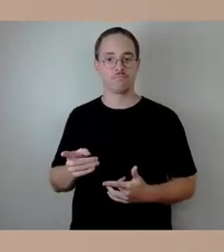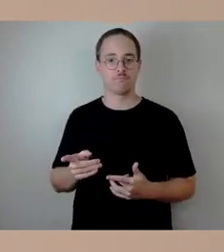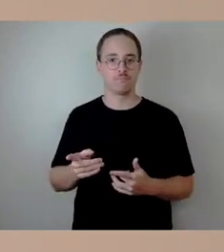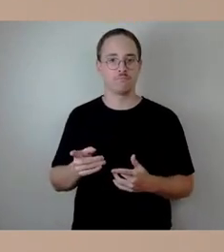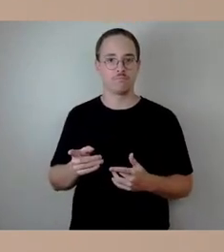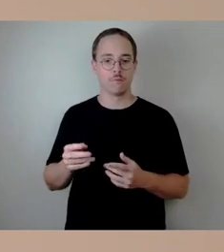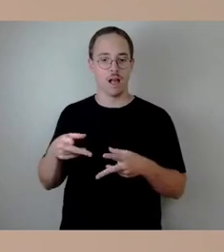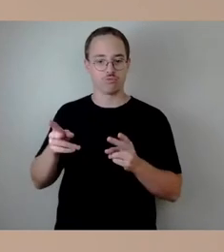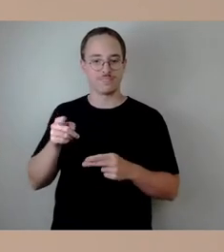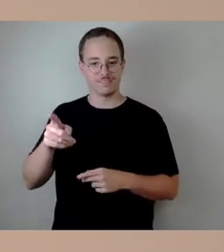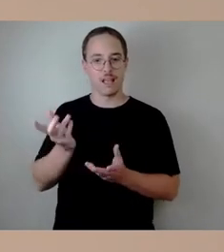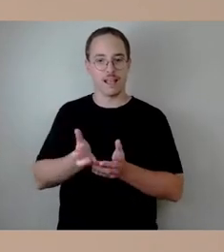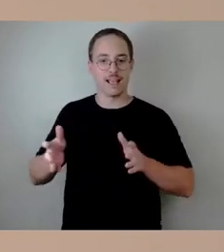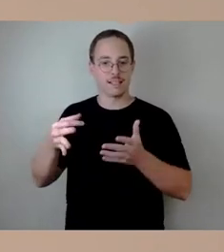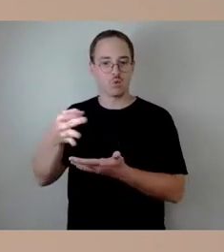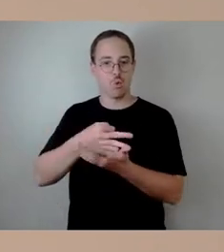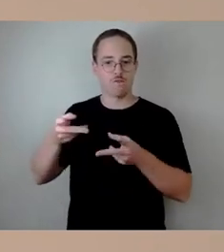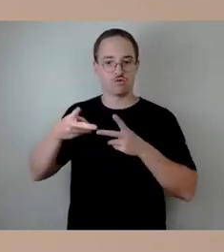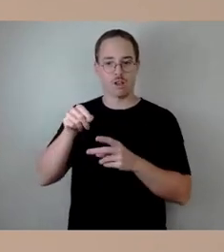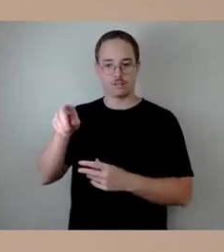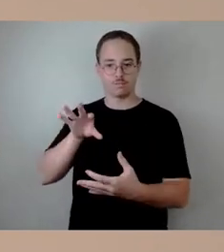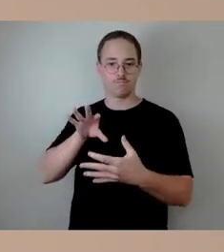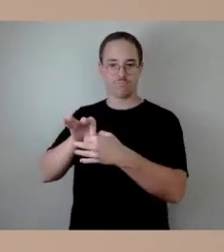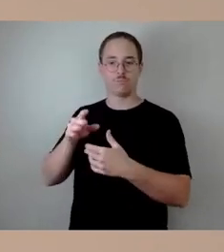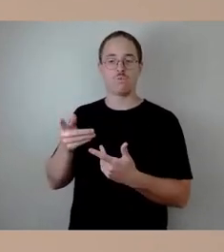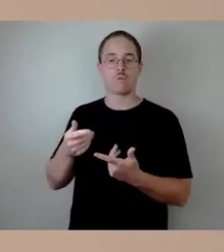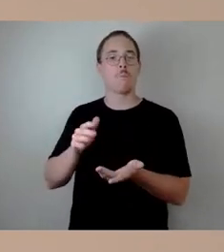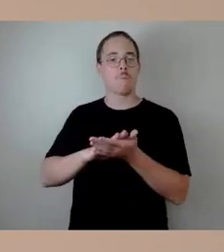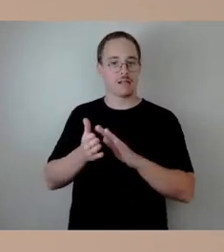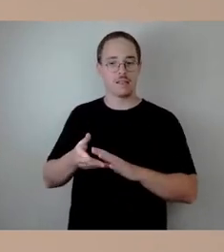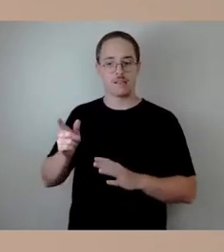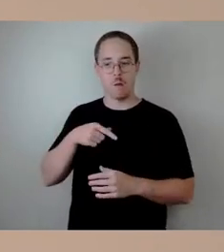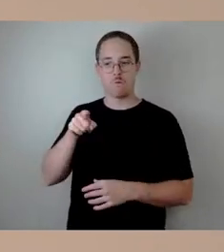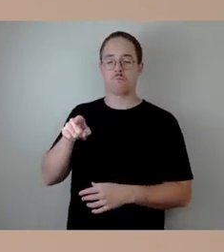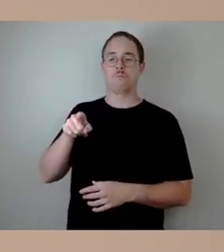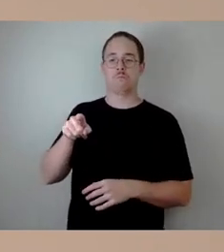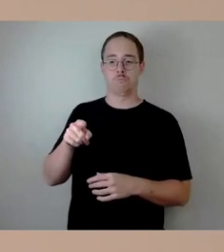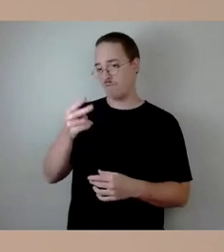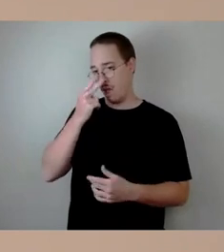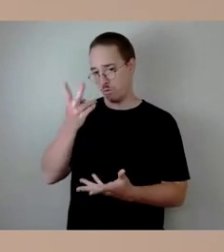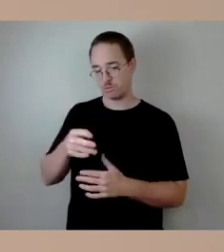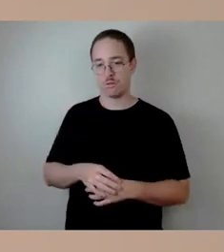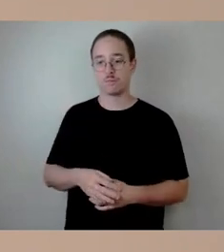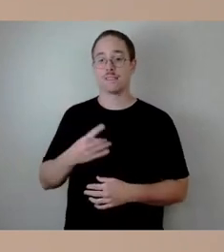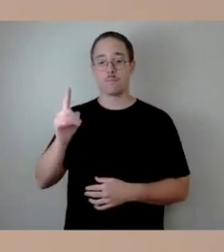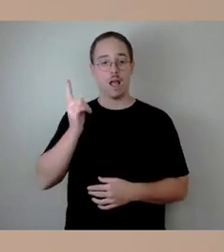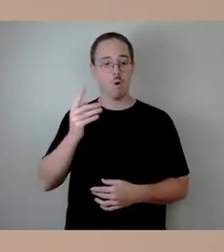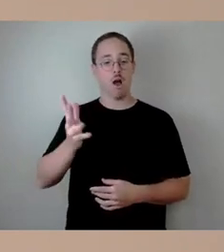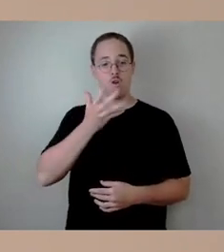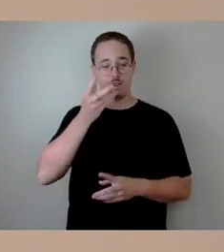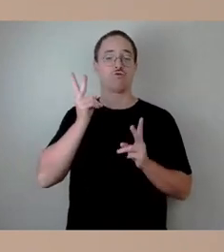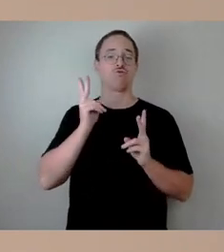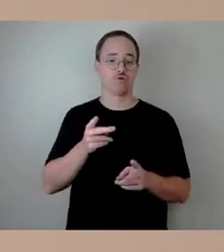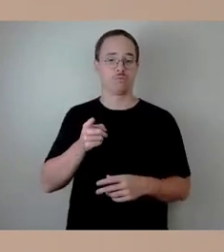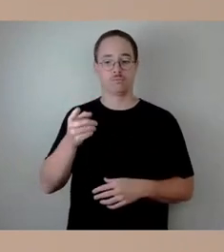und eben der Praxis zu unterziehen. Und Sie haben auch schon richtig festgestellt, dass seit Beginn des Verkehrsversuchs ein Teil der